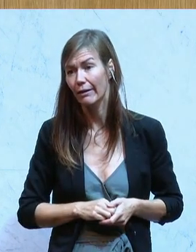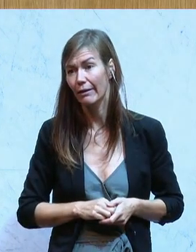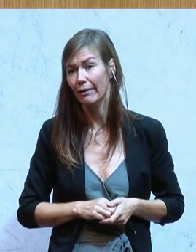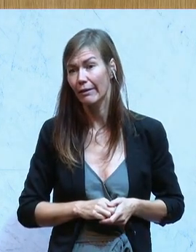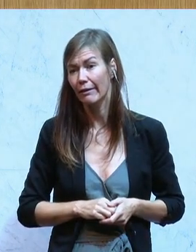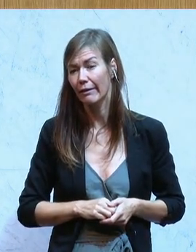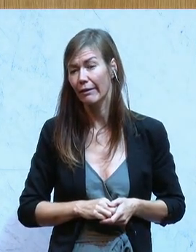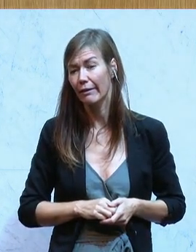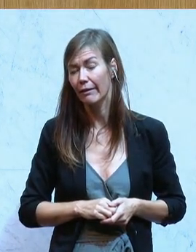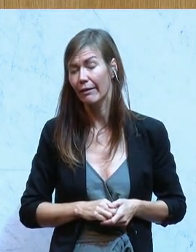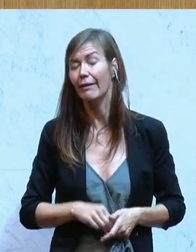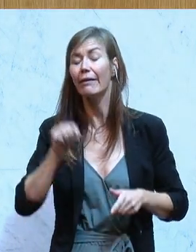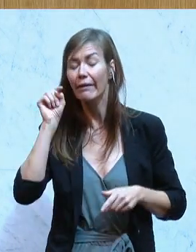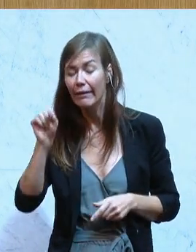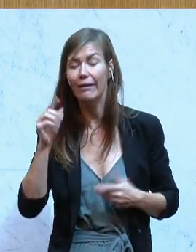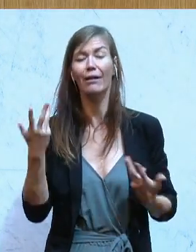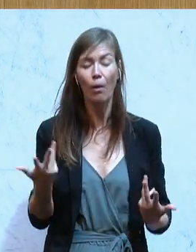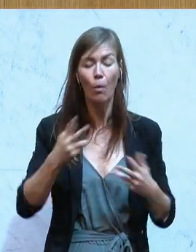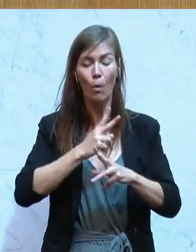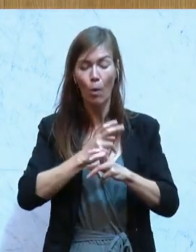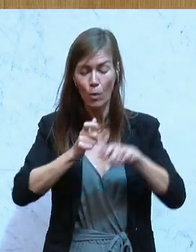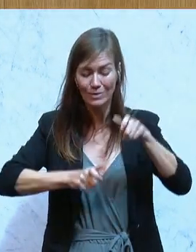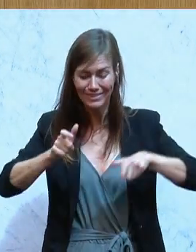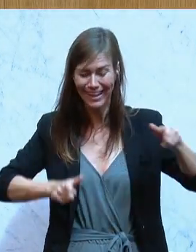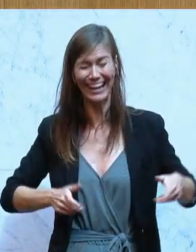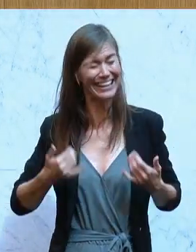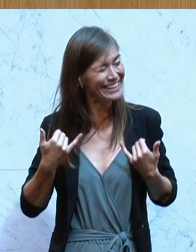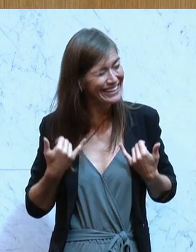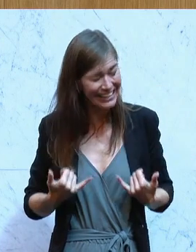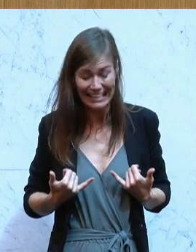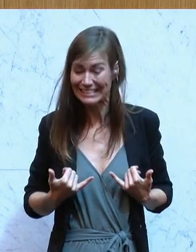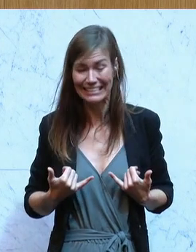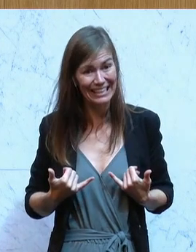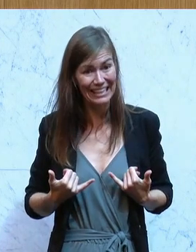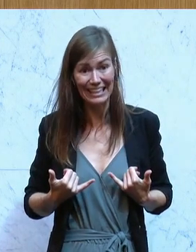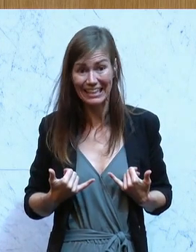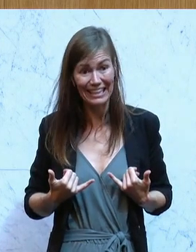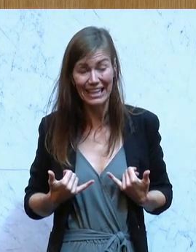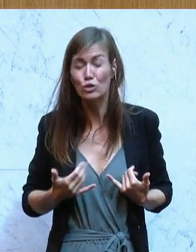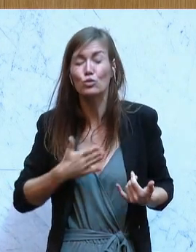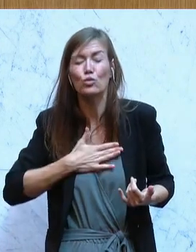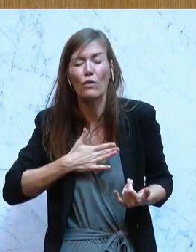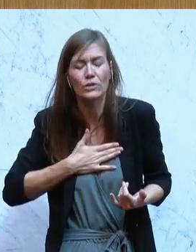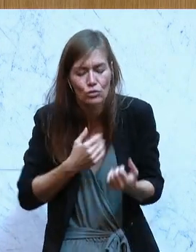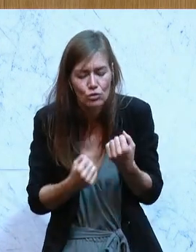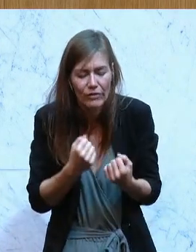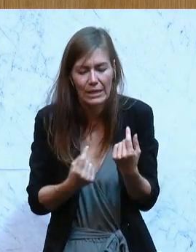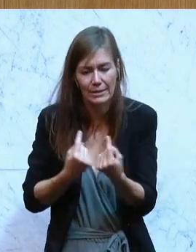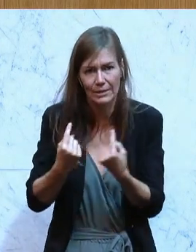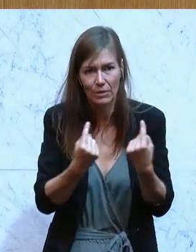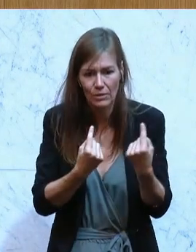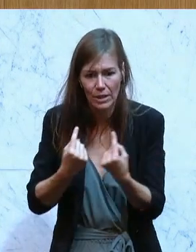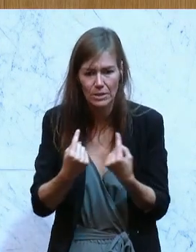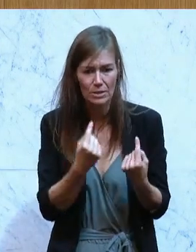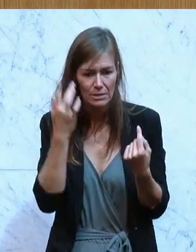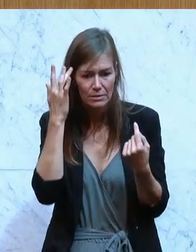die Menschen, die Menschen in Österreich, die jetzt ohnehin die Schwierigkeit haben, dass sie